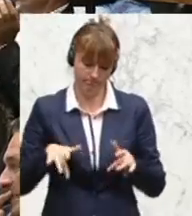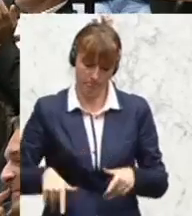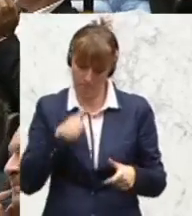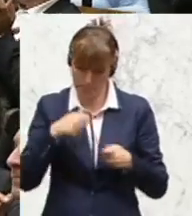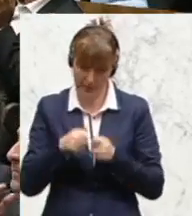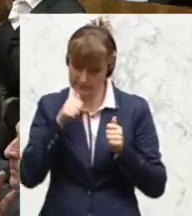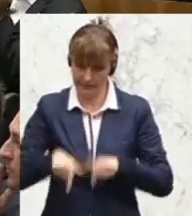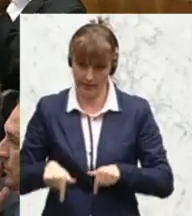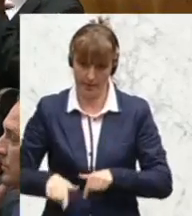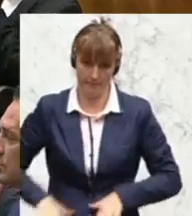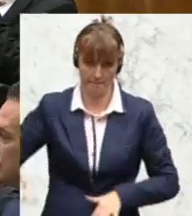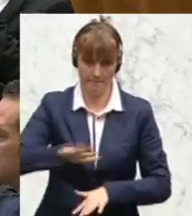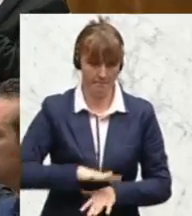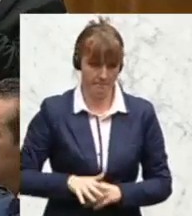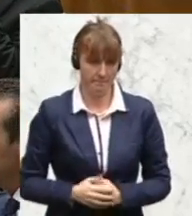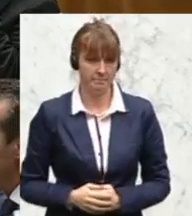Meine Damen und Herren,